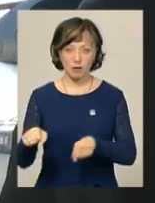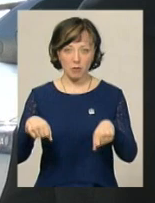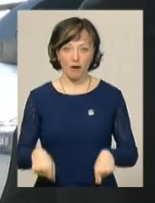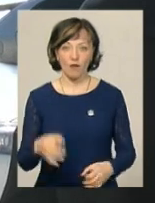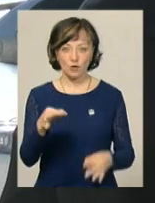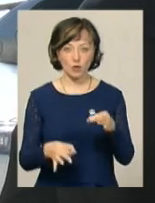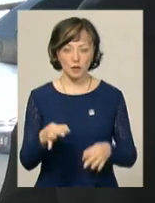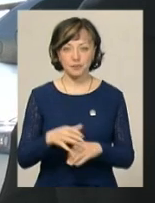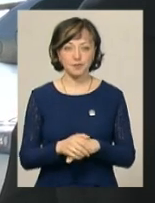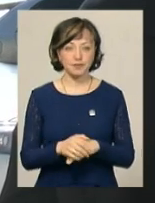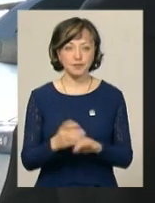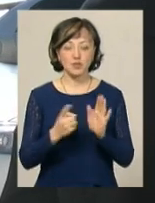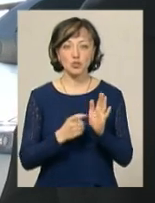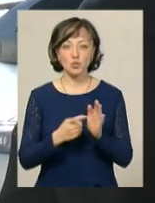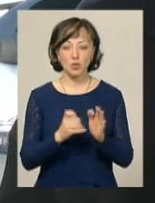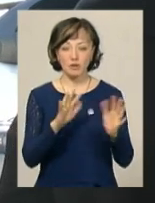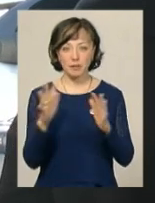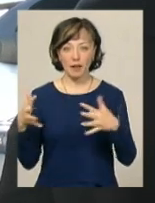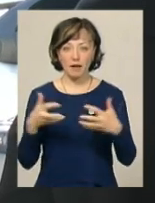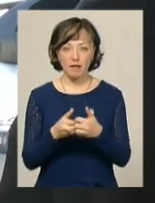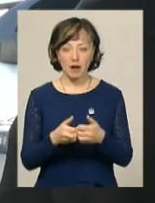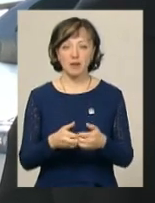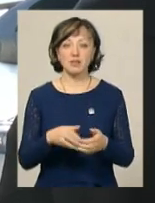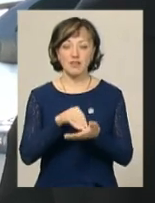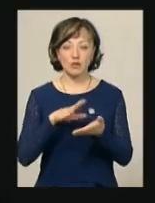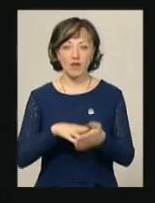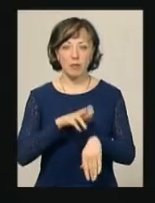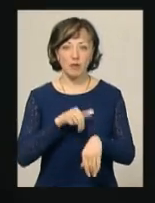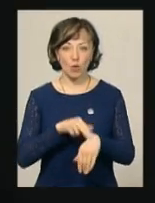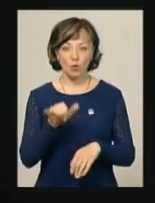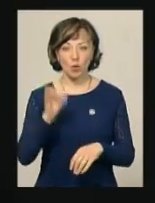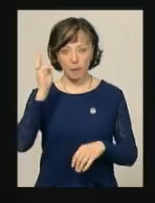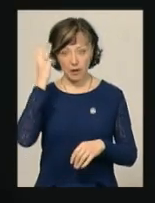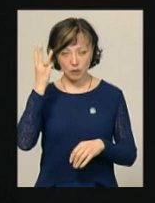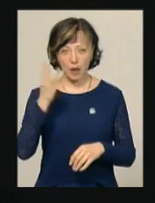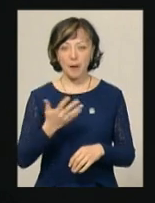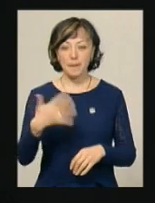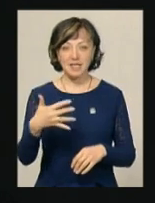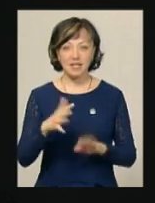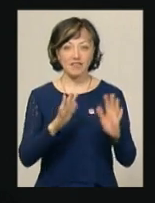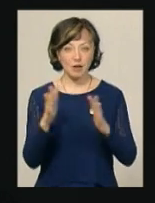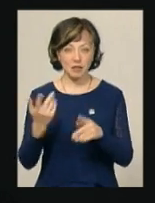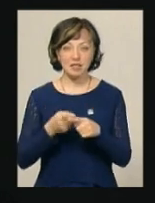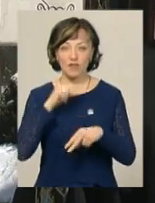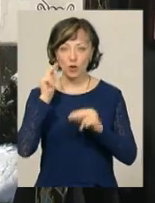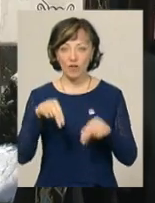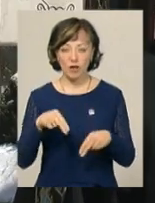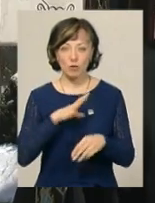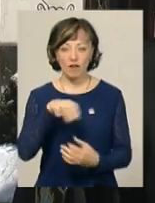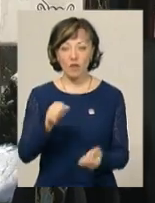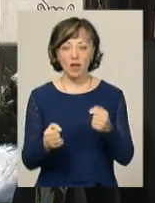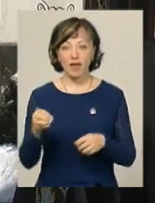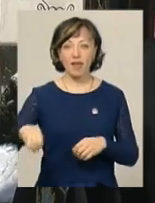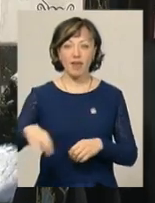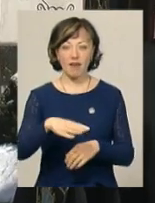право у суді. Шість сотень дорожньо-транспортних пригод від початку року зафіксували правоохоронці у Хмельницькому. У 50 випадках винуватцями були водії